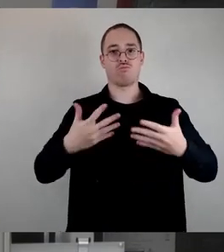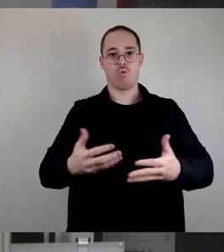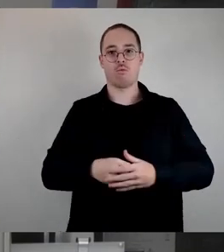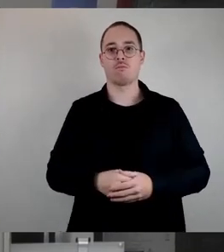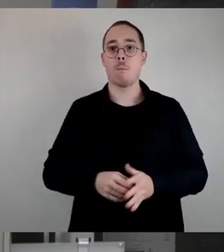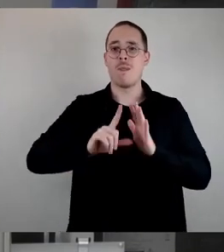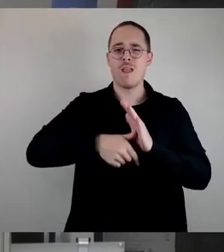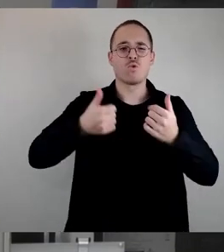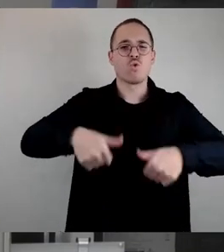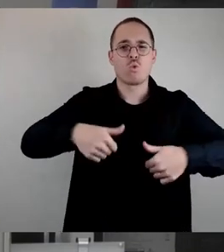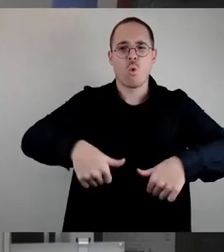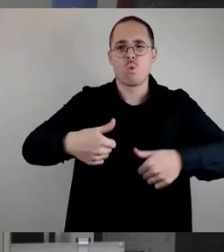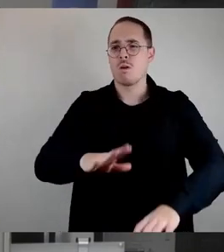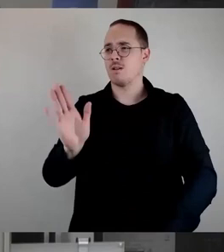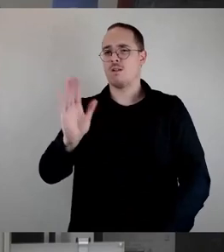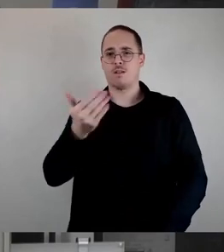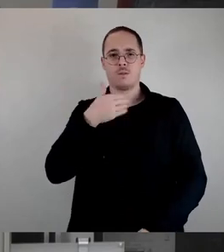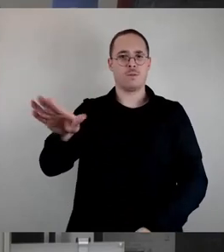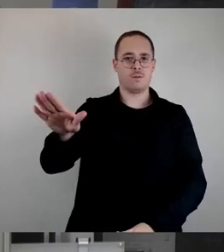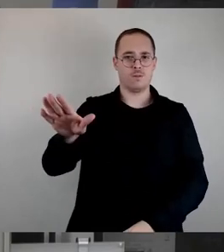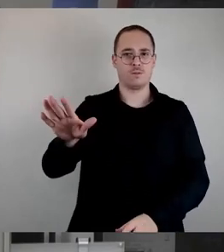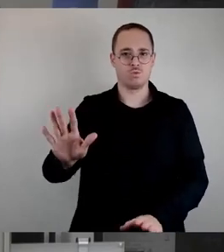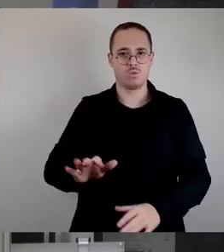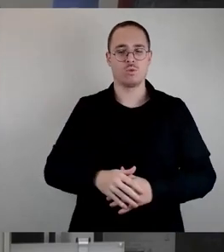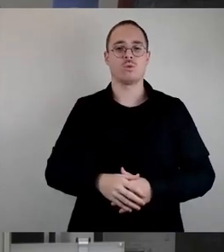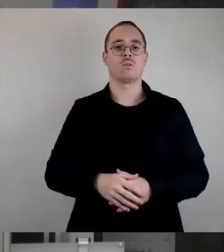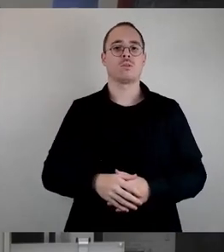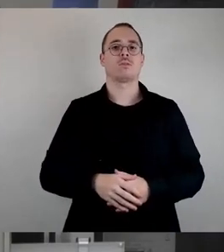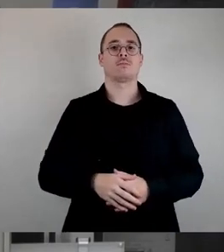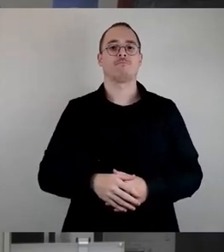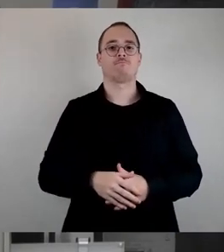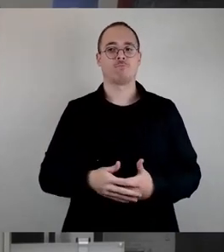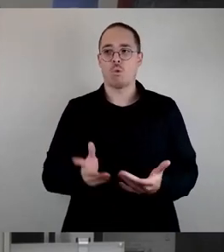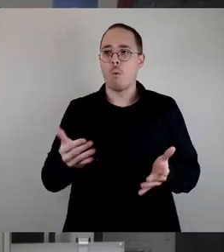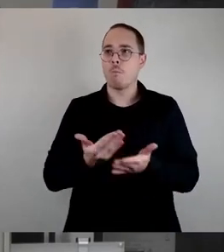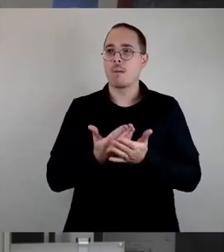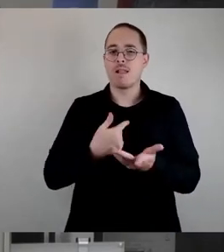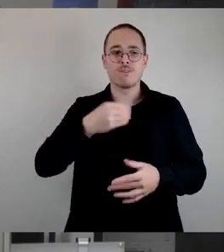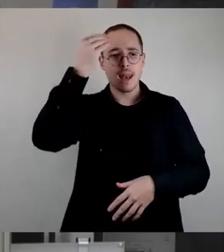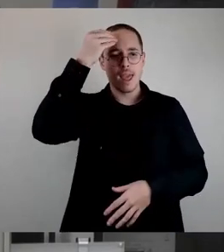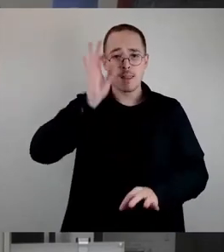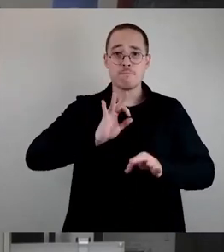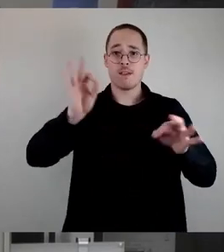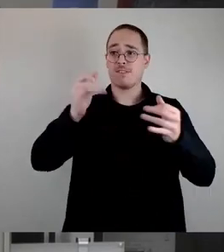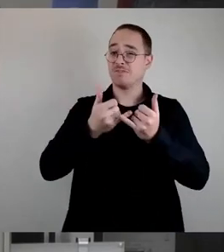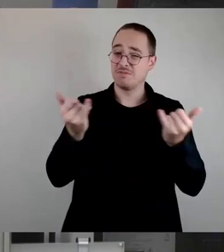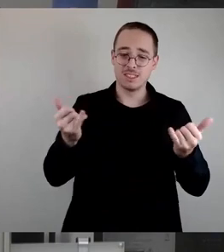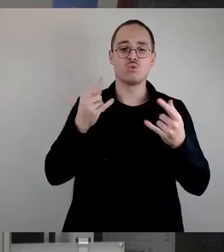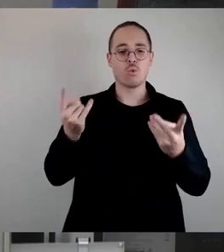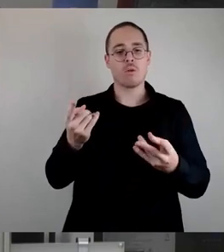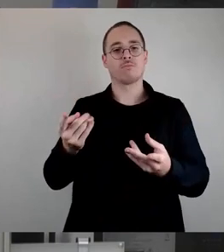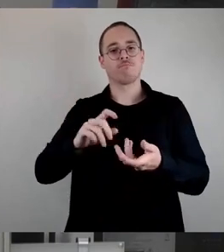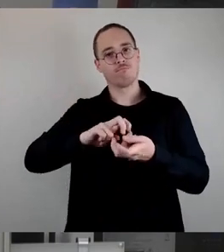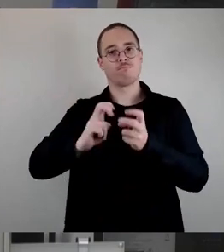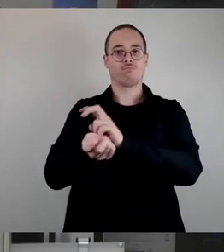hinterfragt gerade die wichtigste Frage, wie wir eigentlich lernen sollen. Und alles in allem möchte Gemeinschaftsschule das in den Mittelpunkt stellen, was mittlerweile und